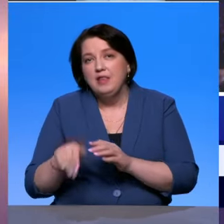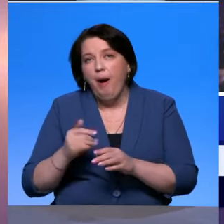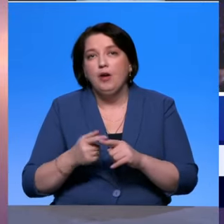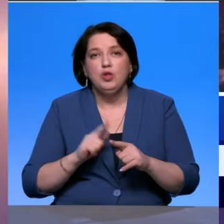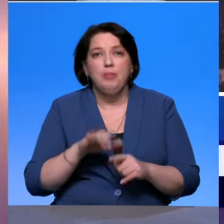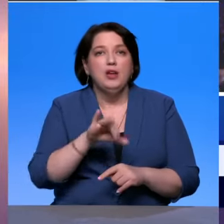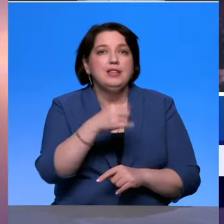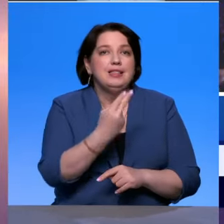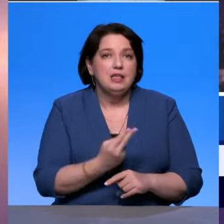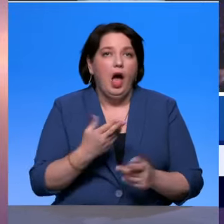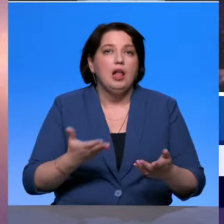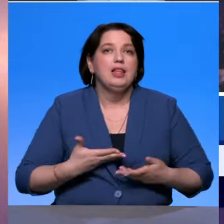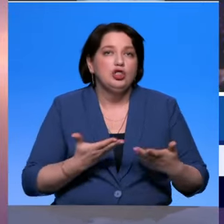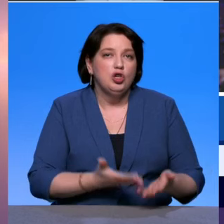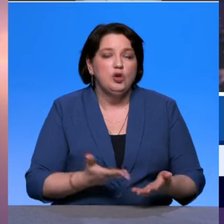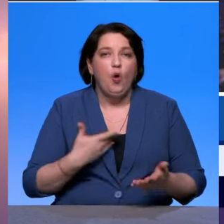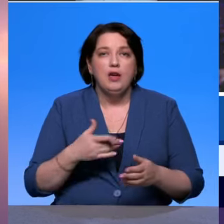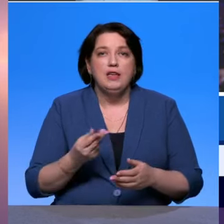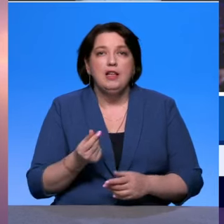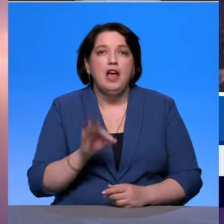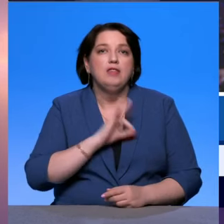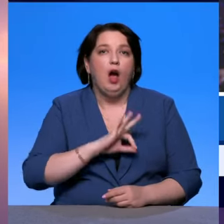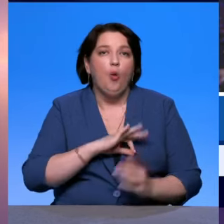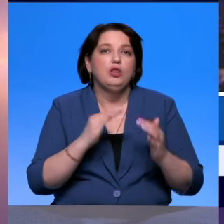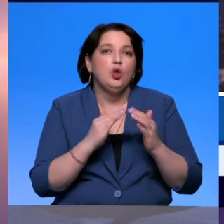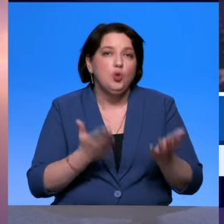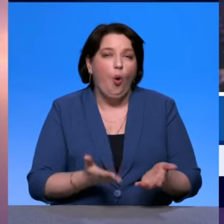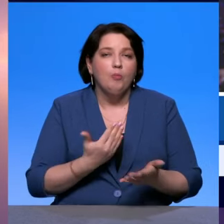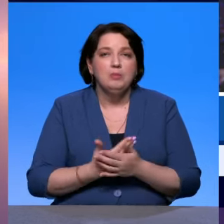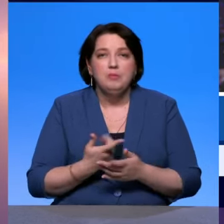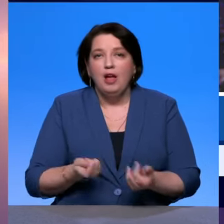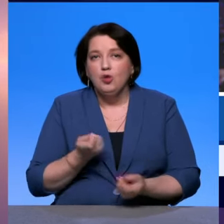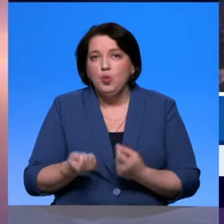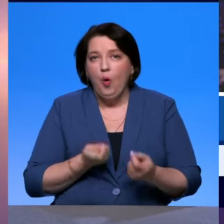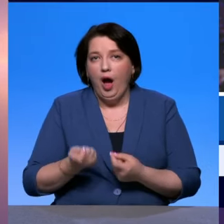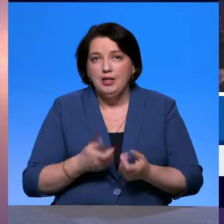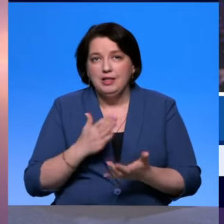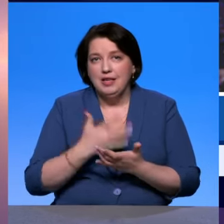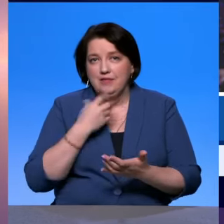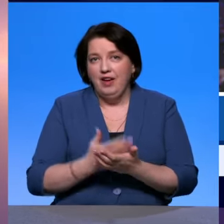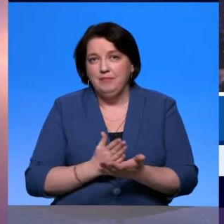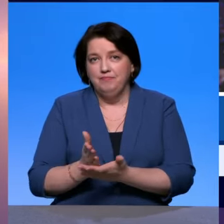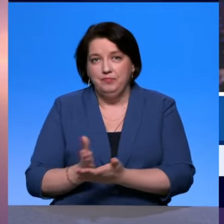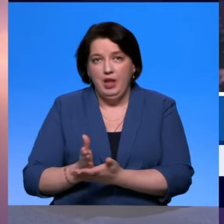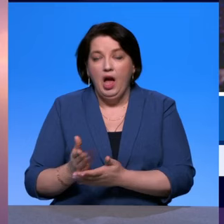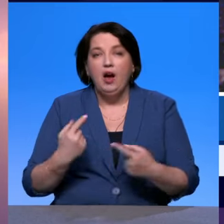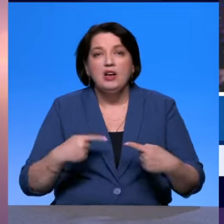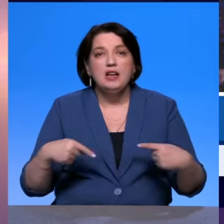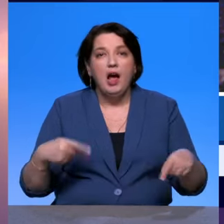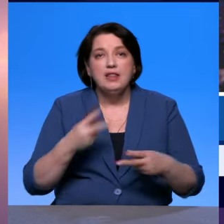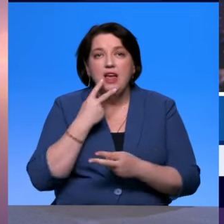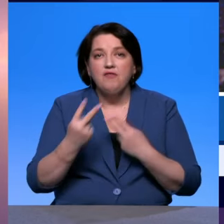Жилье доходное. Да, да, безусловно. С нюансами с какими-то. Да, вот эти разные виды жилья, они